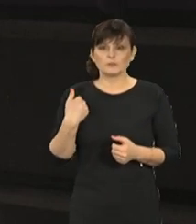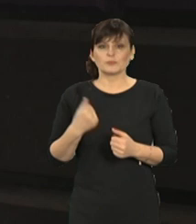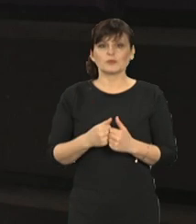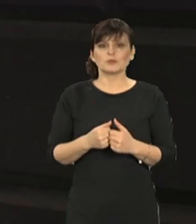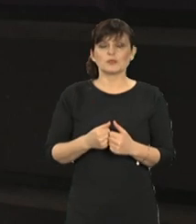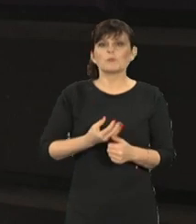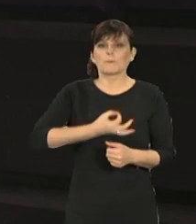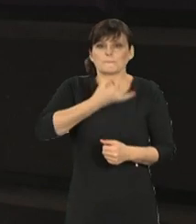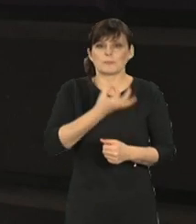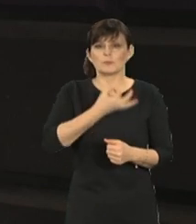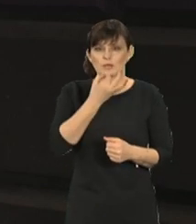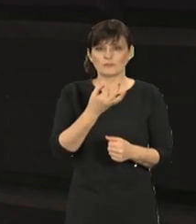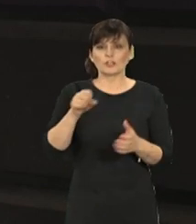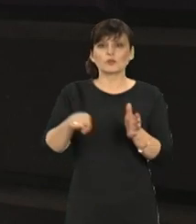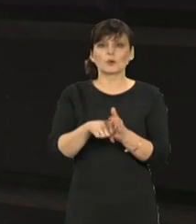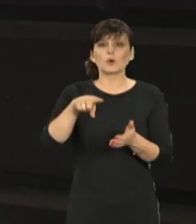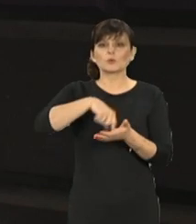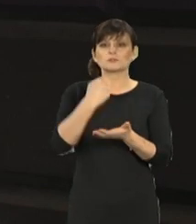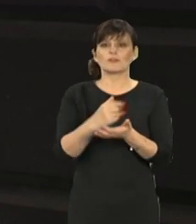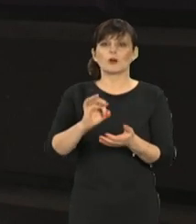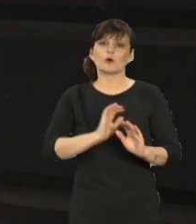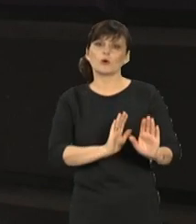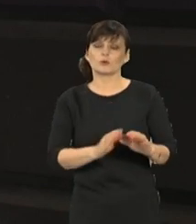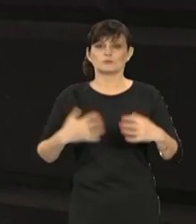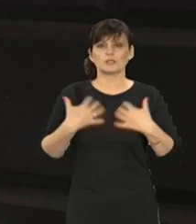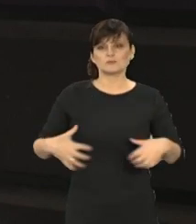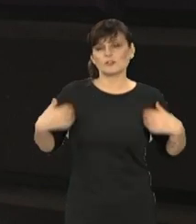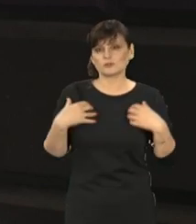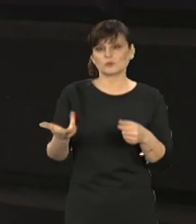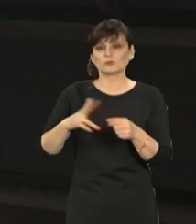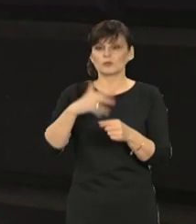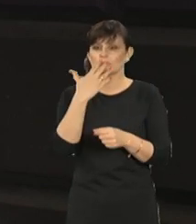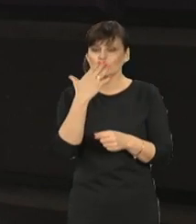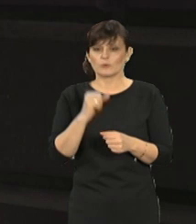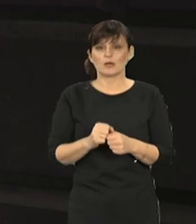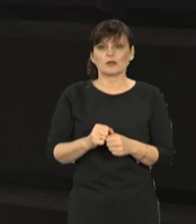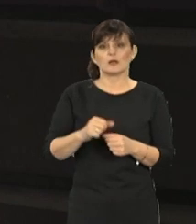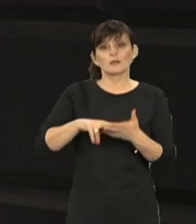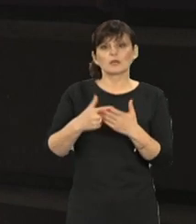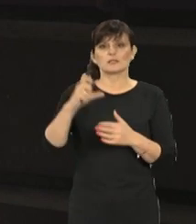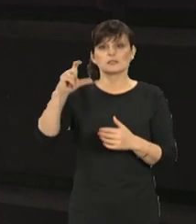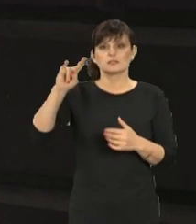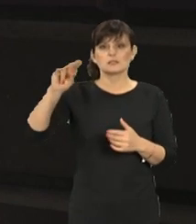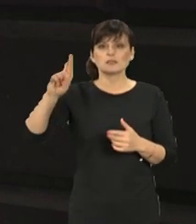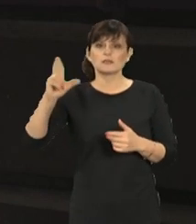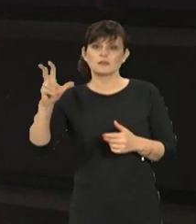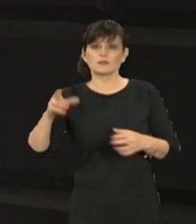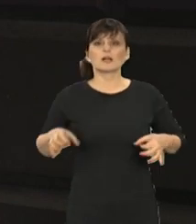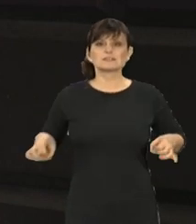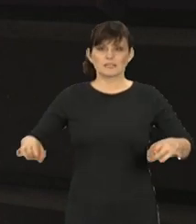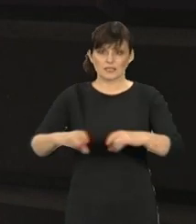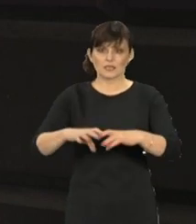postanowione tak zwane poprawki do ustawy o ochronie zwierząt, które zakładały cyrk bez zwierząt czy emerytury